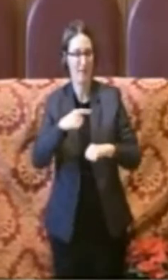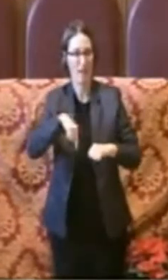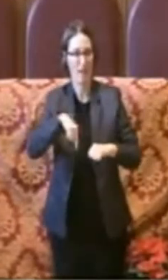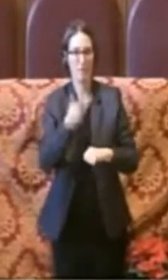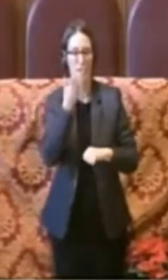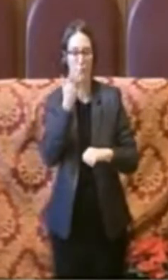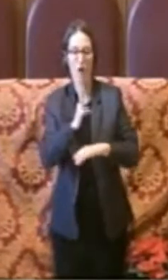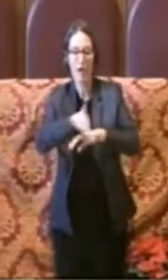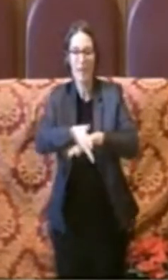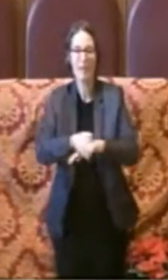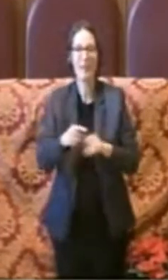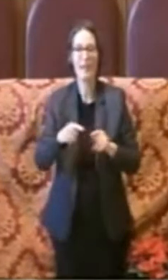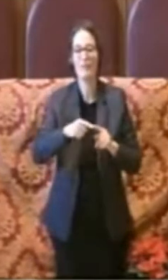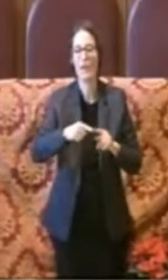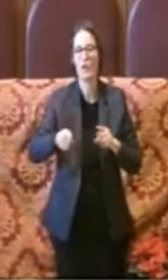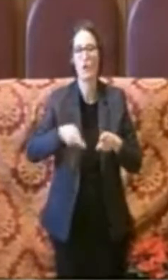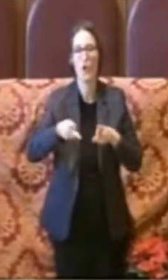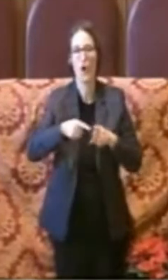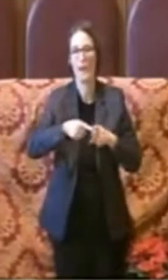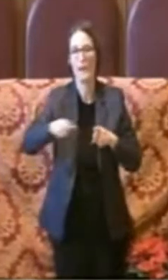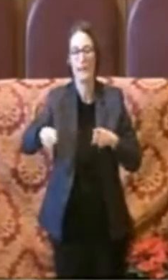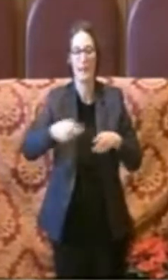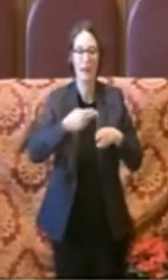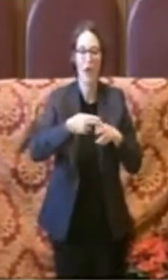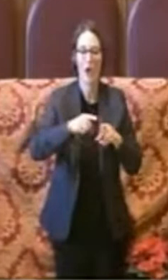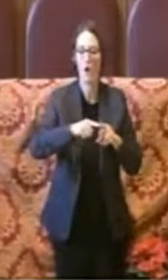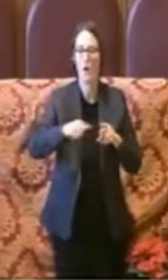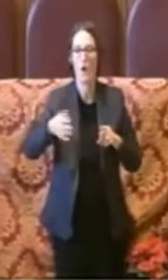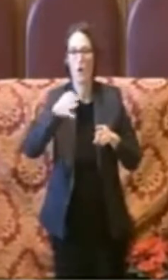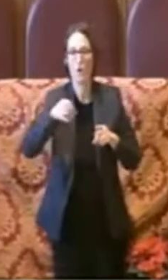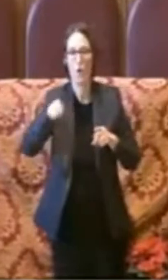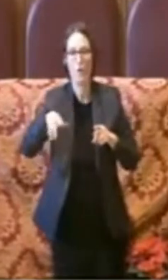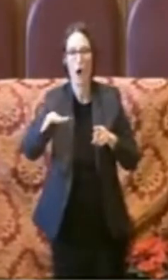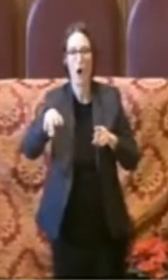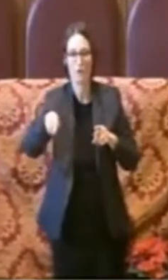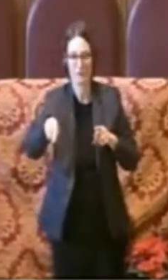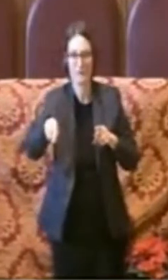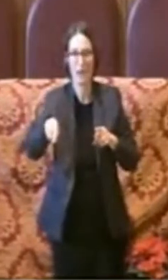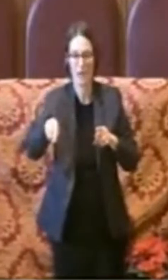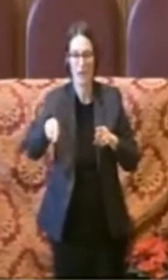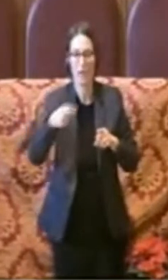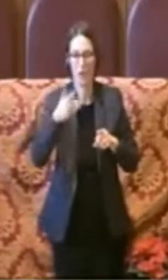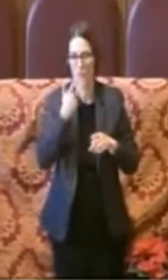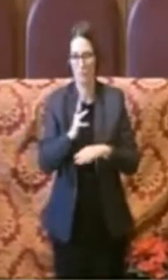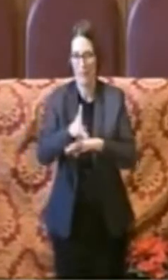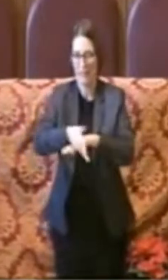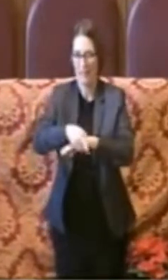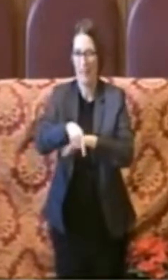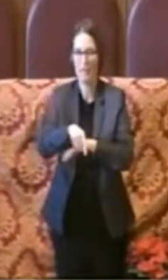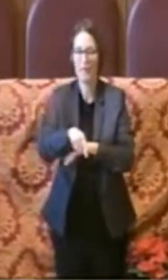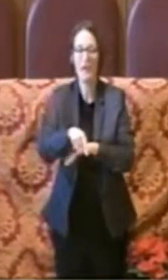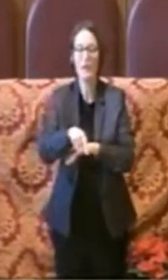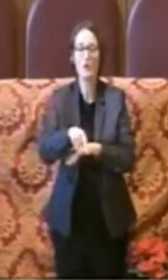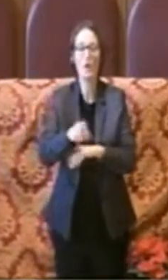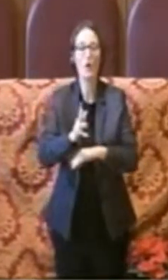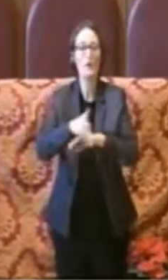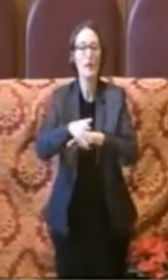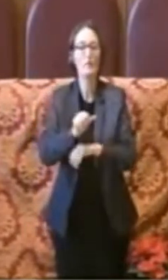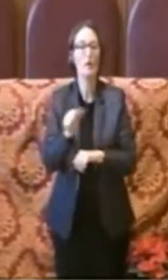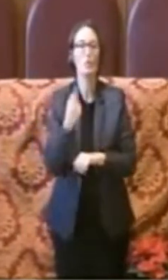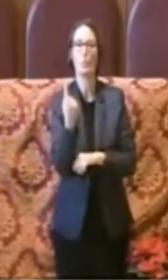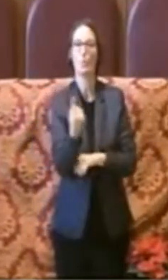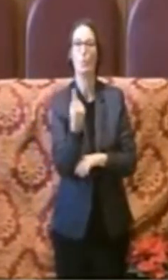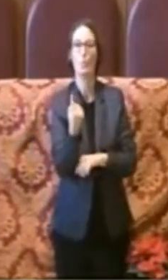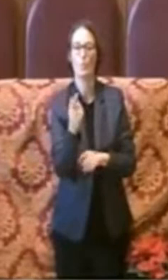Roma-Ostialido che fa parte non solo di un intervento singolo ma di